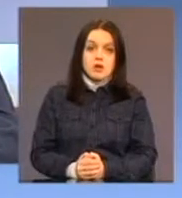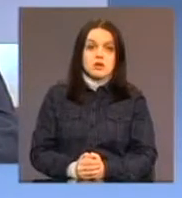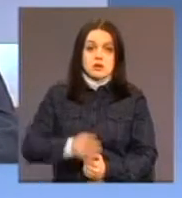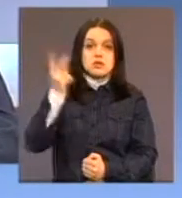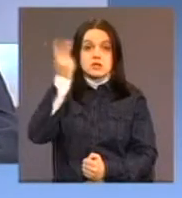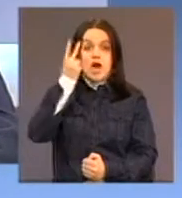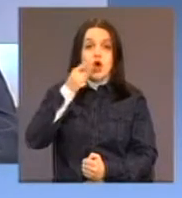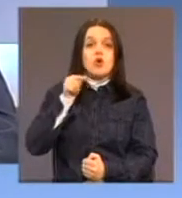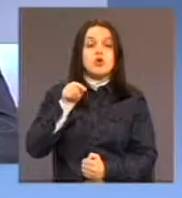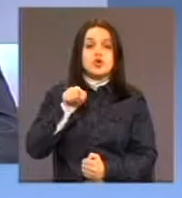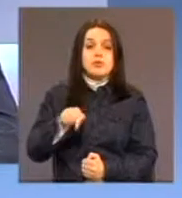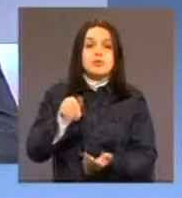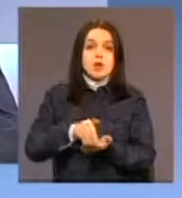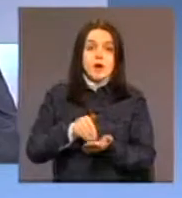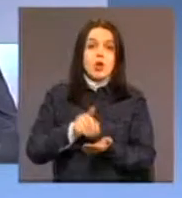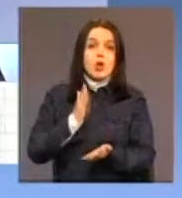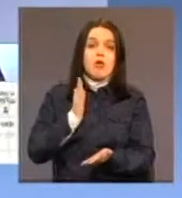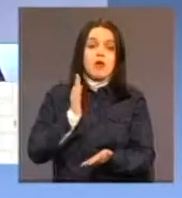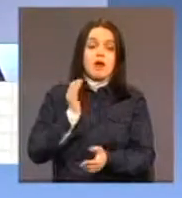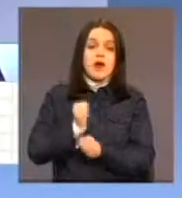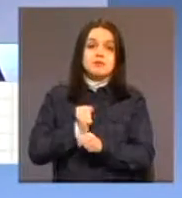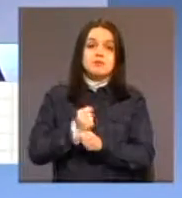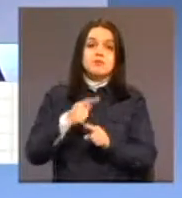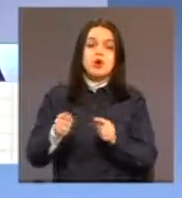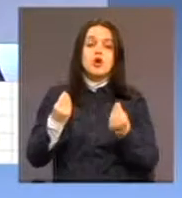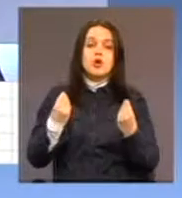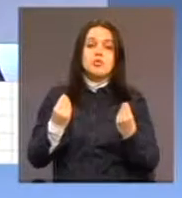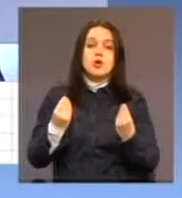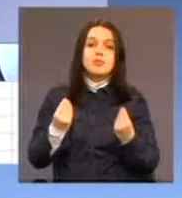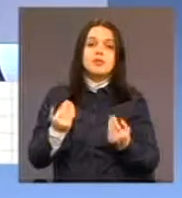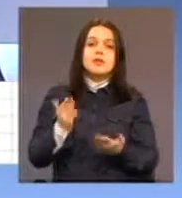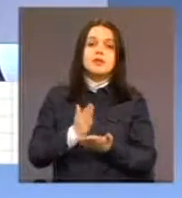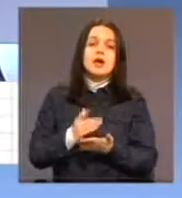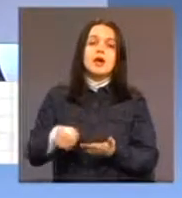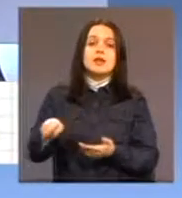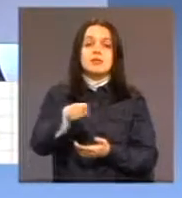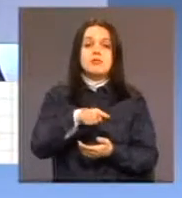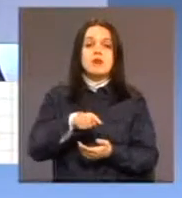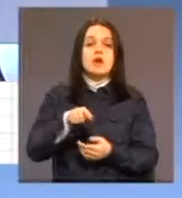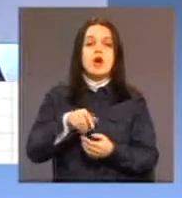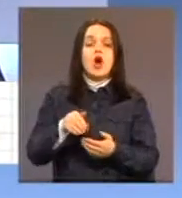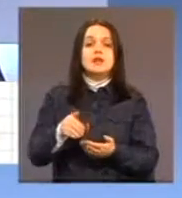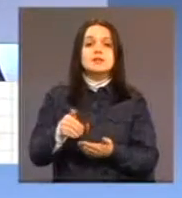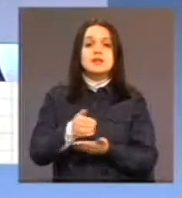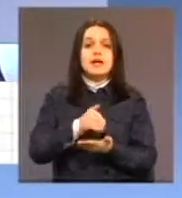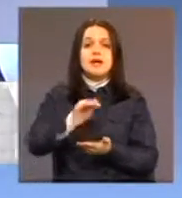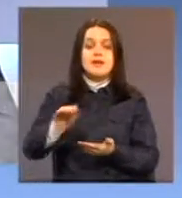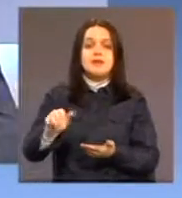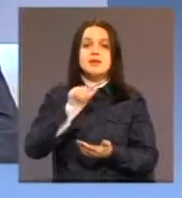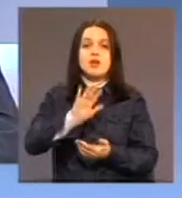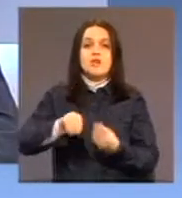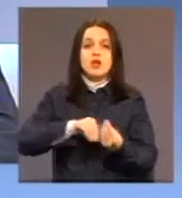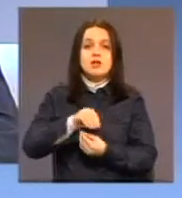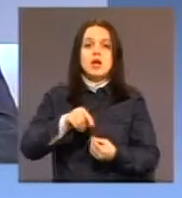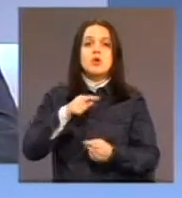raditi zbog dobrobiti samih korisnika, dakle djece i njihovih roditelja, u Republike Srpske mi smo to sad ujeli kao